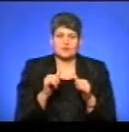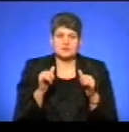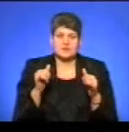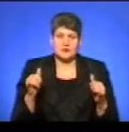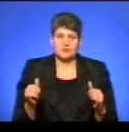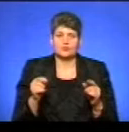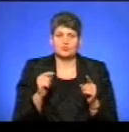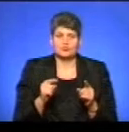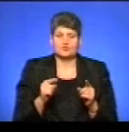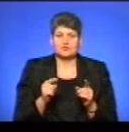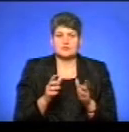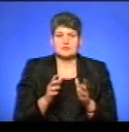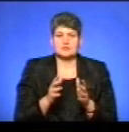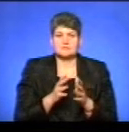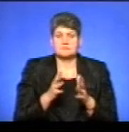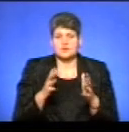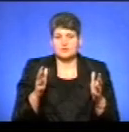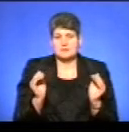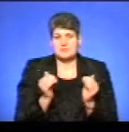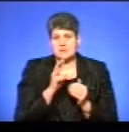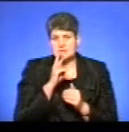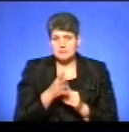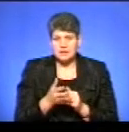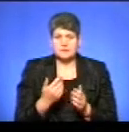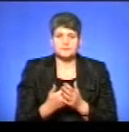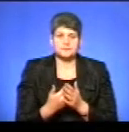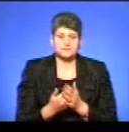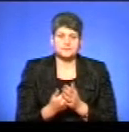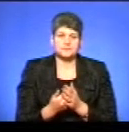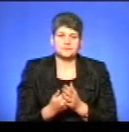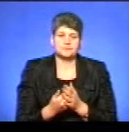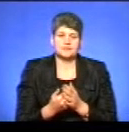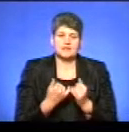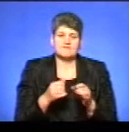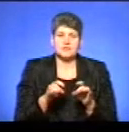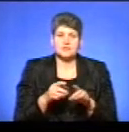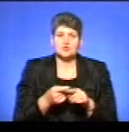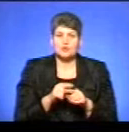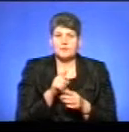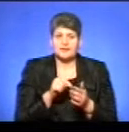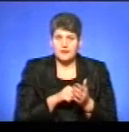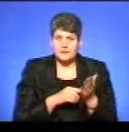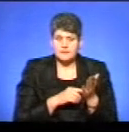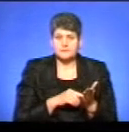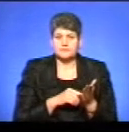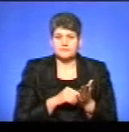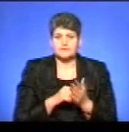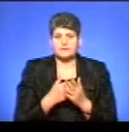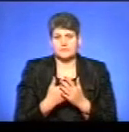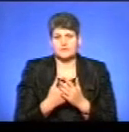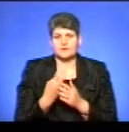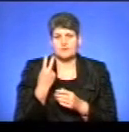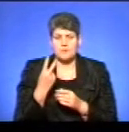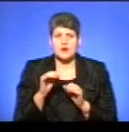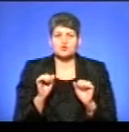оскільки зростає мінімальна заробітна плата. Для вирішення цього питання, буквально двома